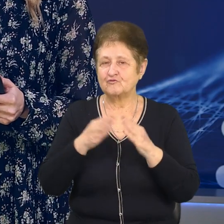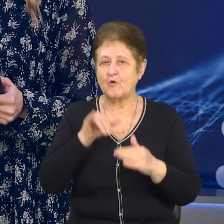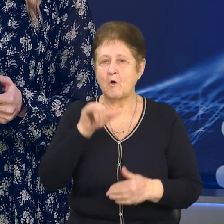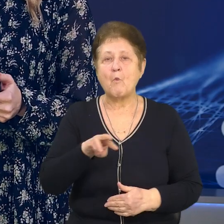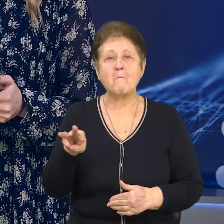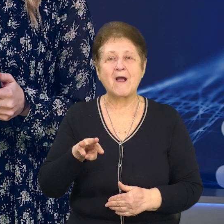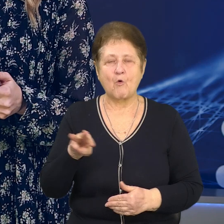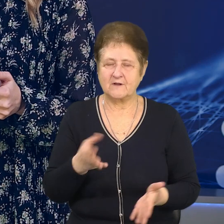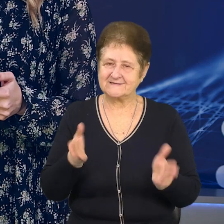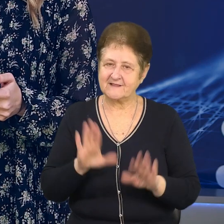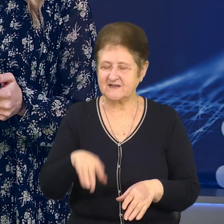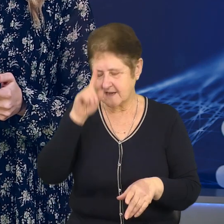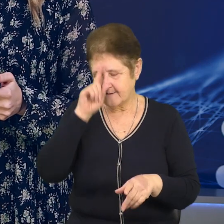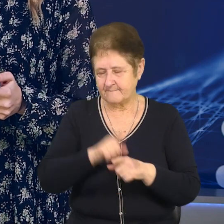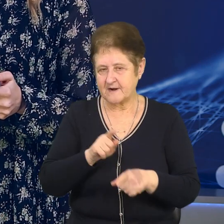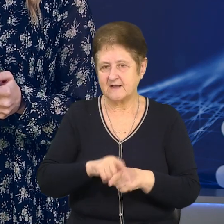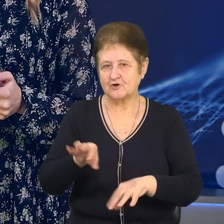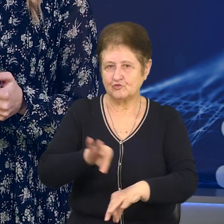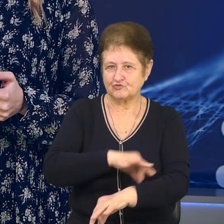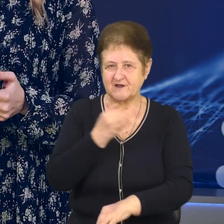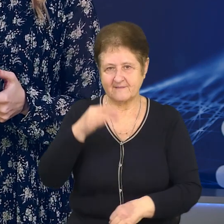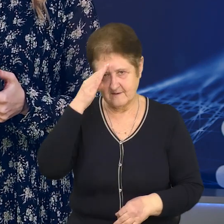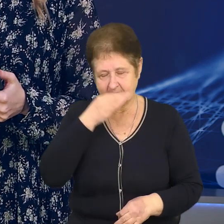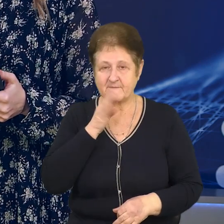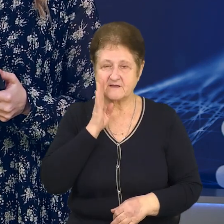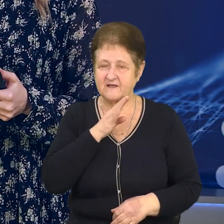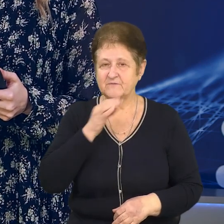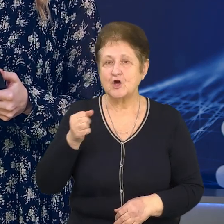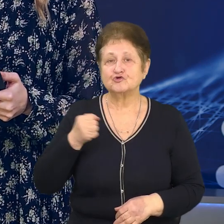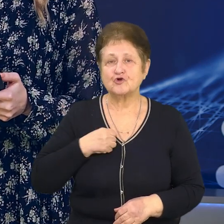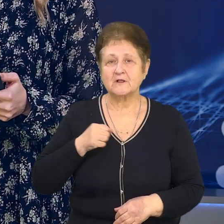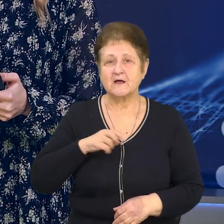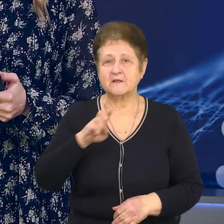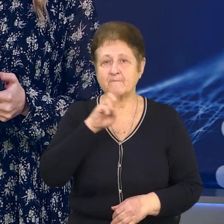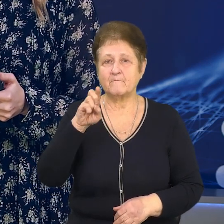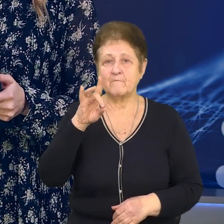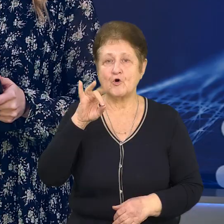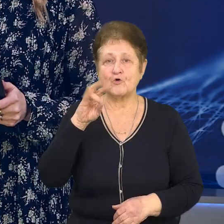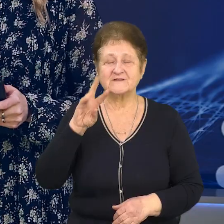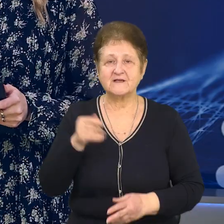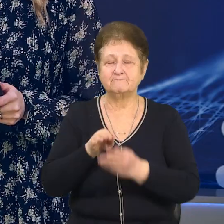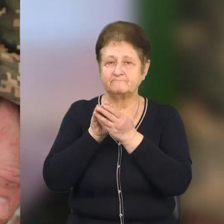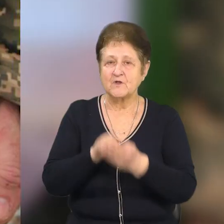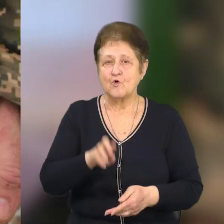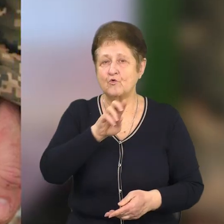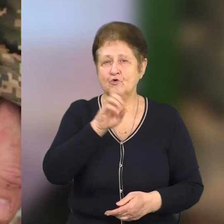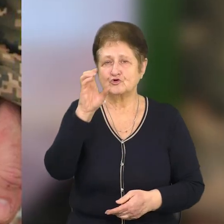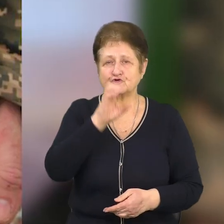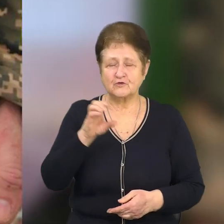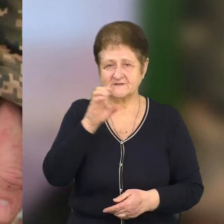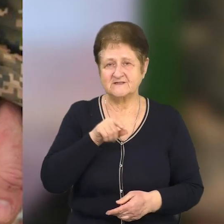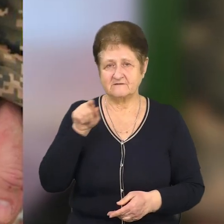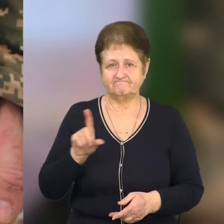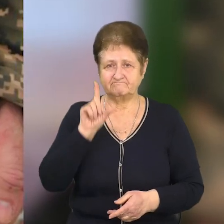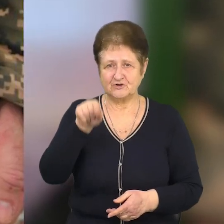залишилися батьки, брат та дружина. Солдатом Русланом Бронським попрощалися у Сосниці. Чоловік долучився до Збройних